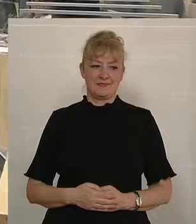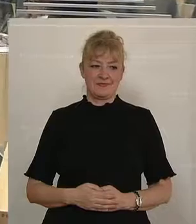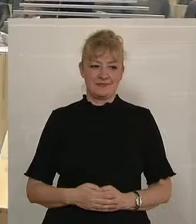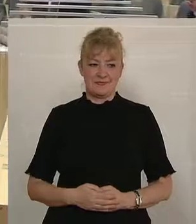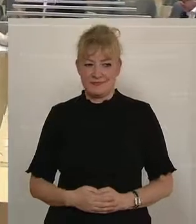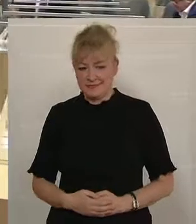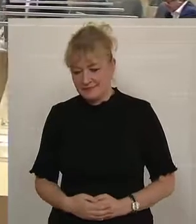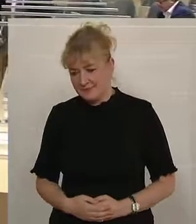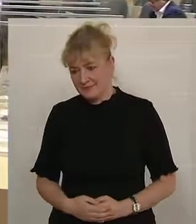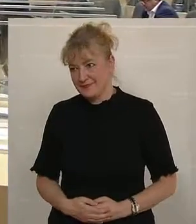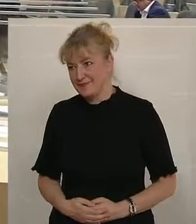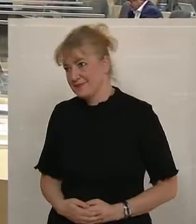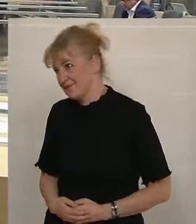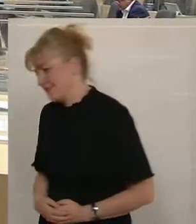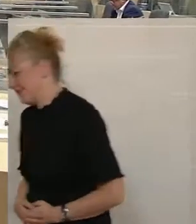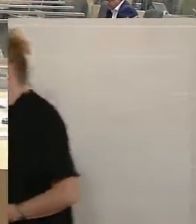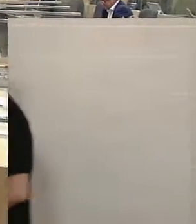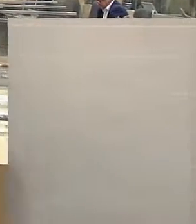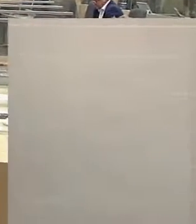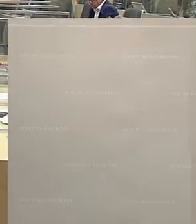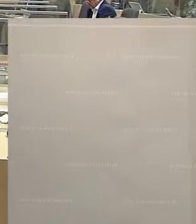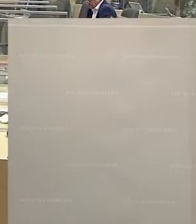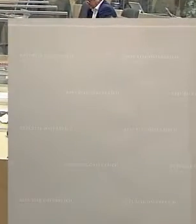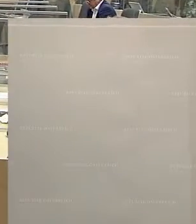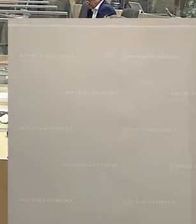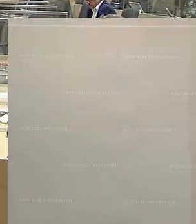Landesrat in Kärnten in den Jahren 2006 bis 2016.